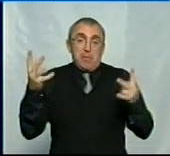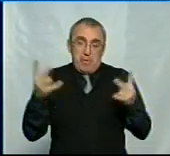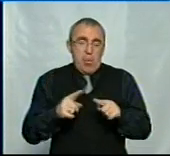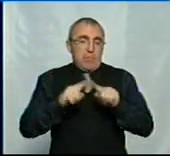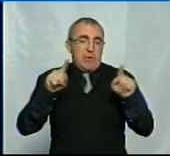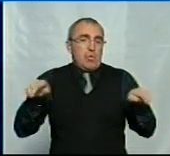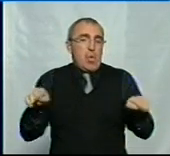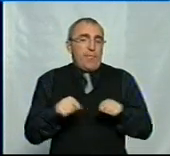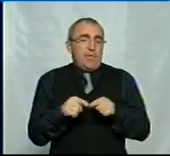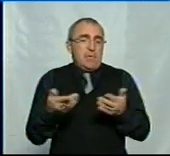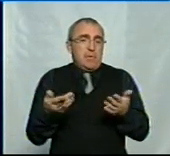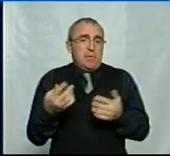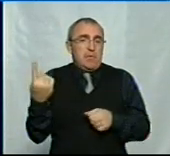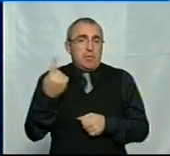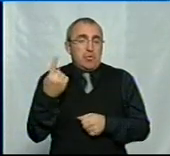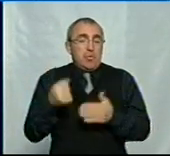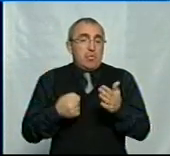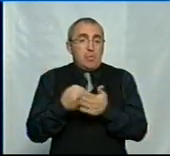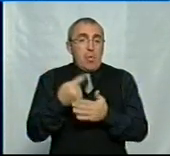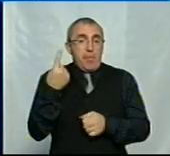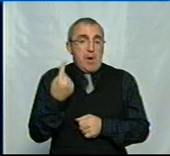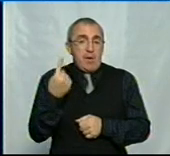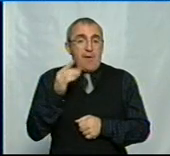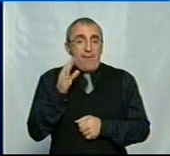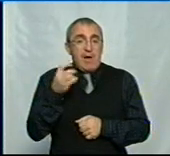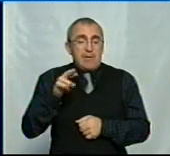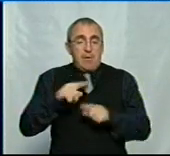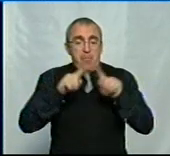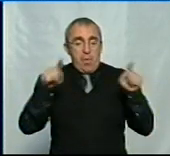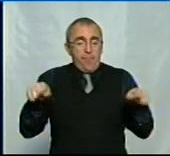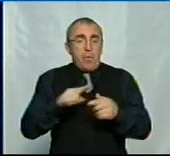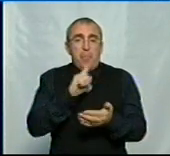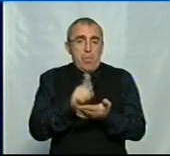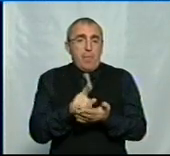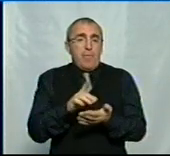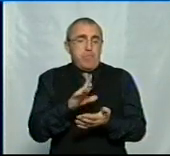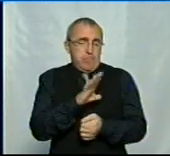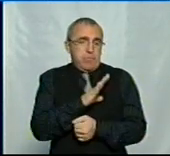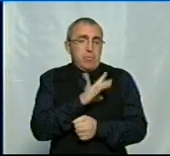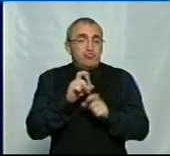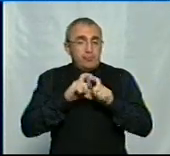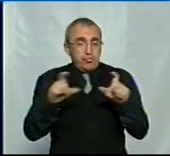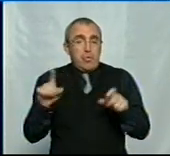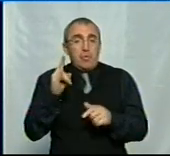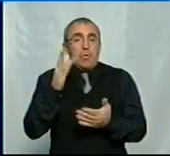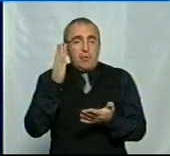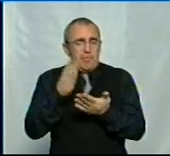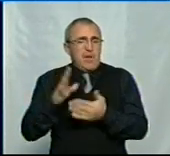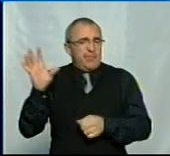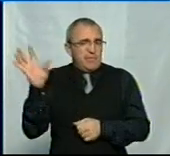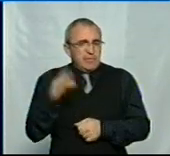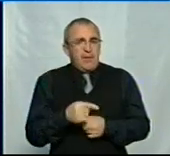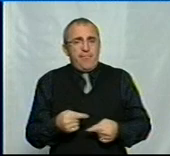довідки, до першого вересня довідка повинна була бути в школі, про те, що дитина має всі